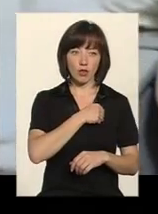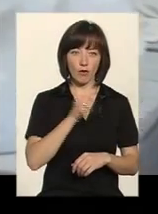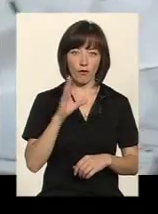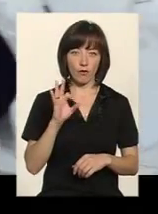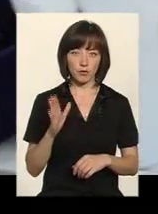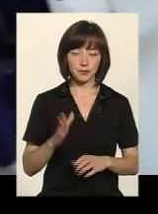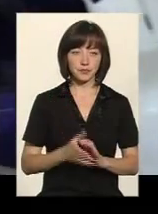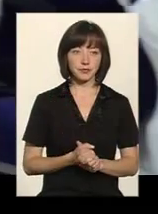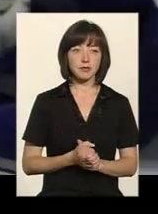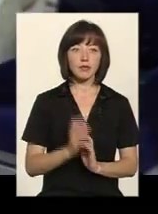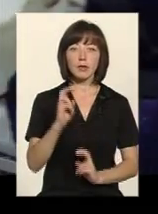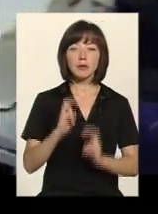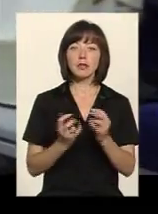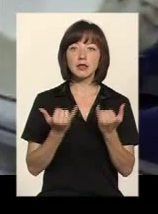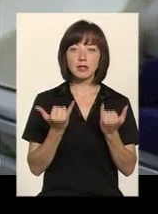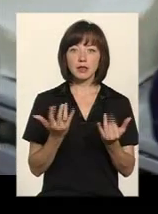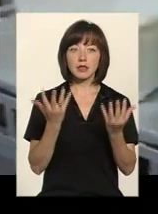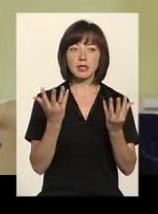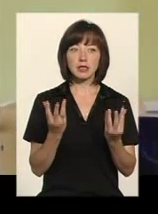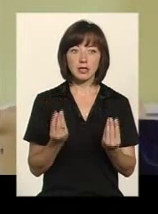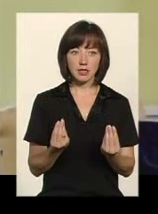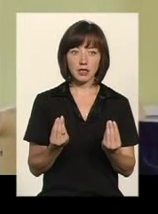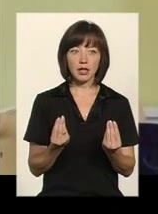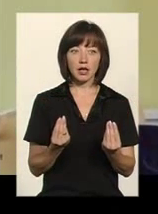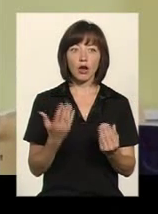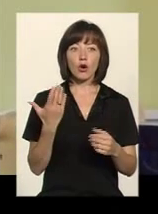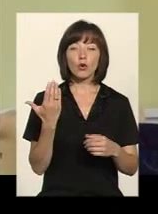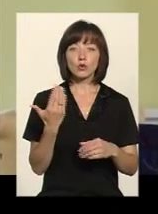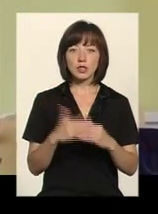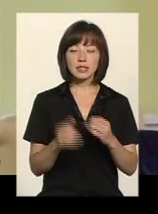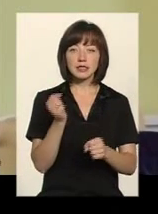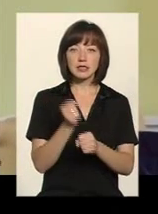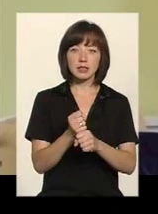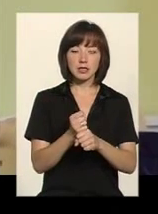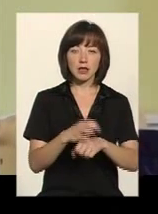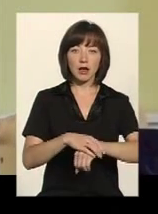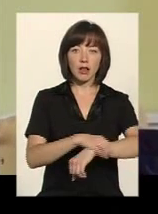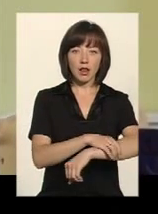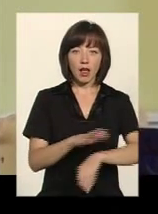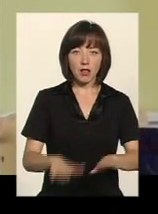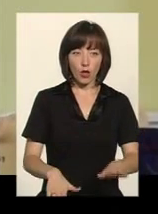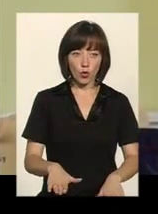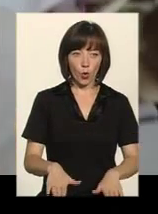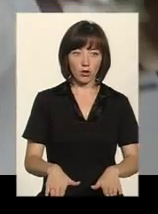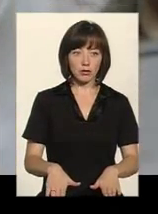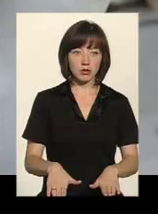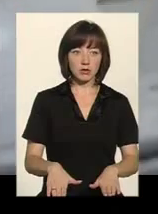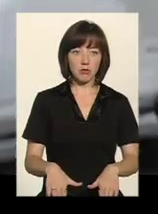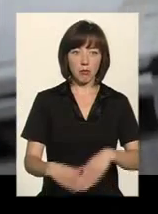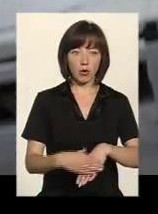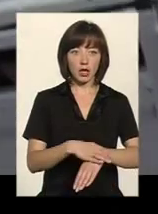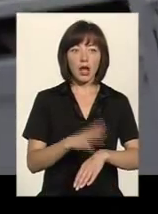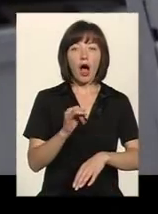На предприятии на данный момент ортезіровано 3 участника АТО, т.е. сделаны ортези на нижние конечности. На